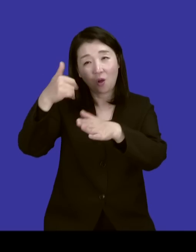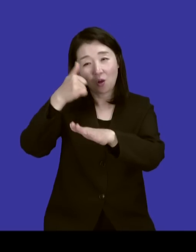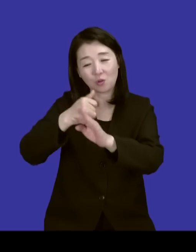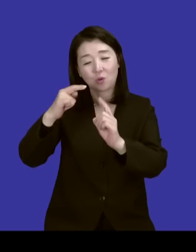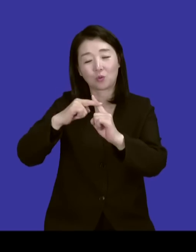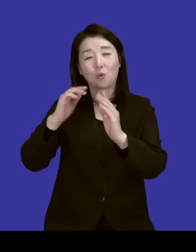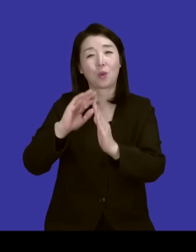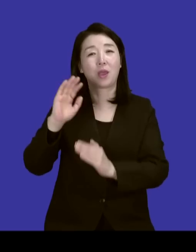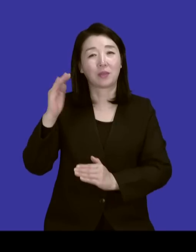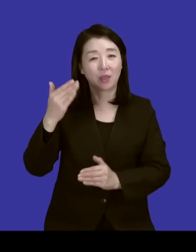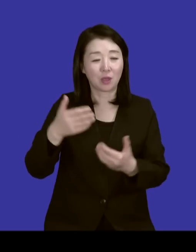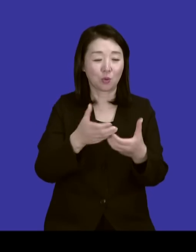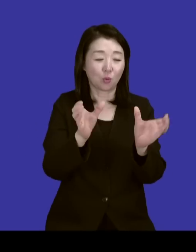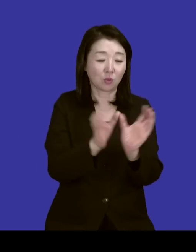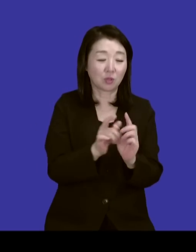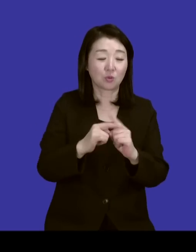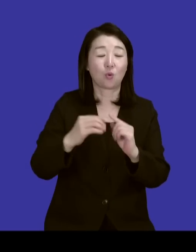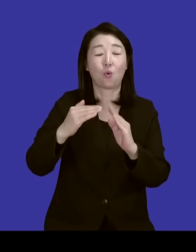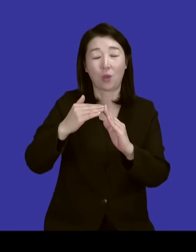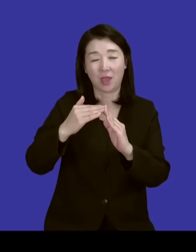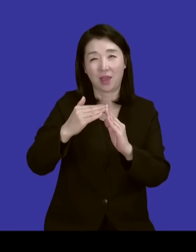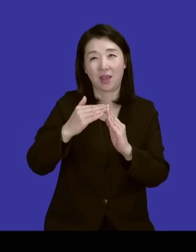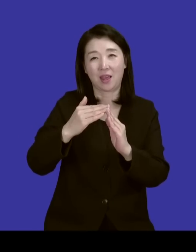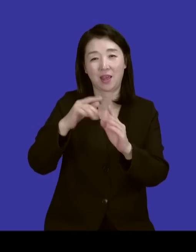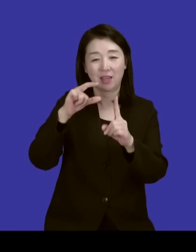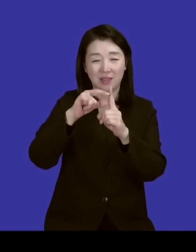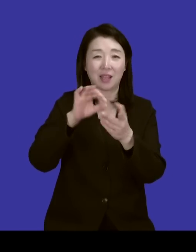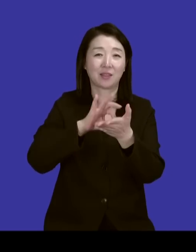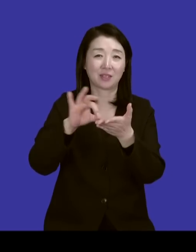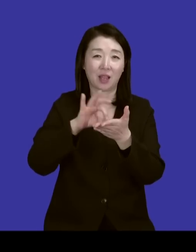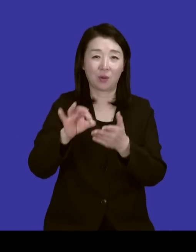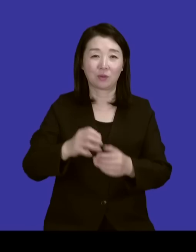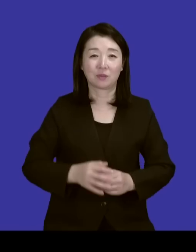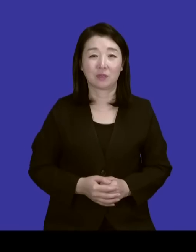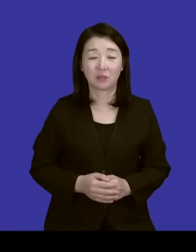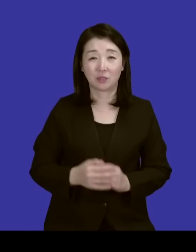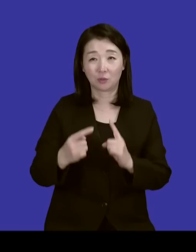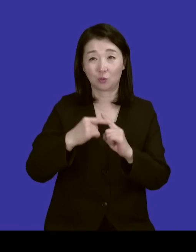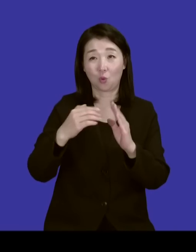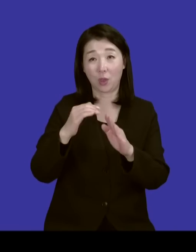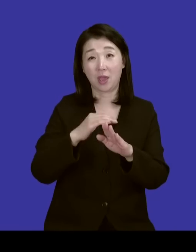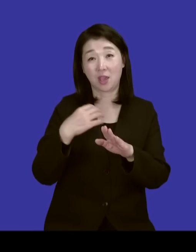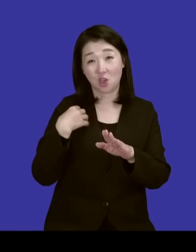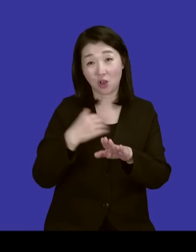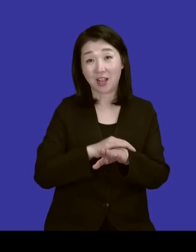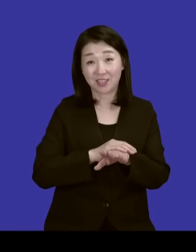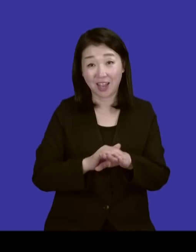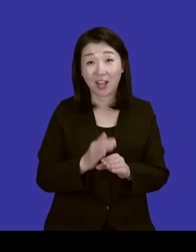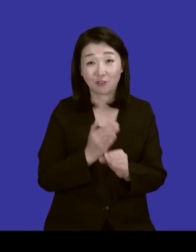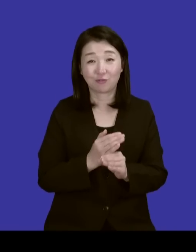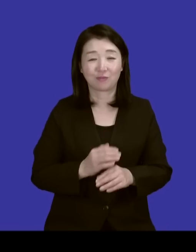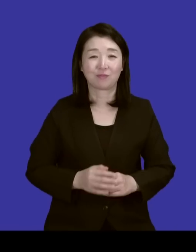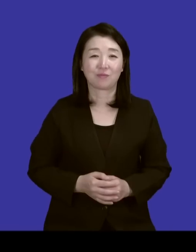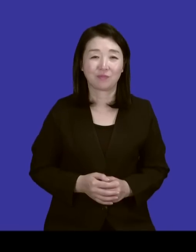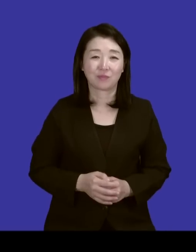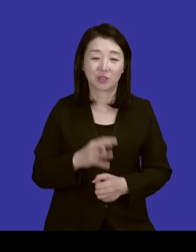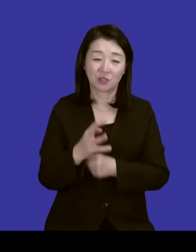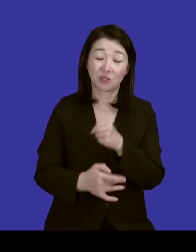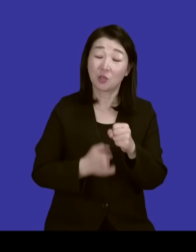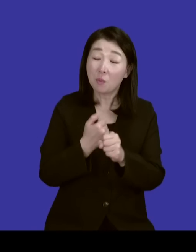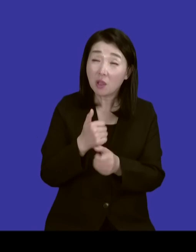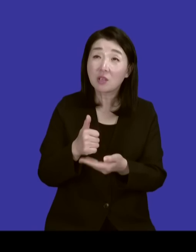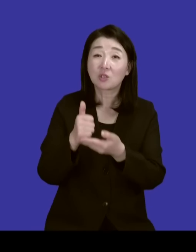공동체의 교회라는 말을 나중에 붙였죠. 그러니까 이제 교회 역할을 하고 있는 것이죠. 그렇죠. 이제 몇 년째 섬기고 계세요.